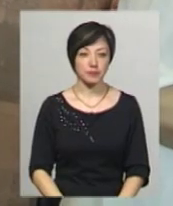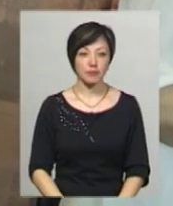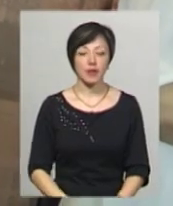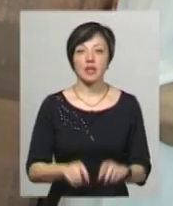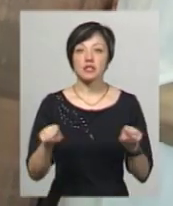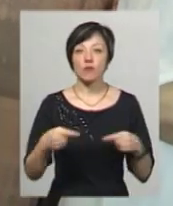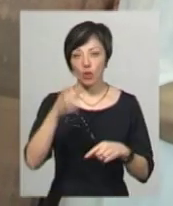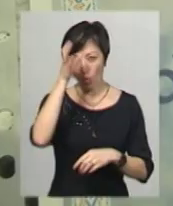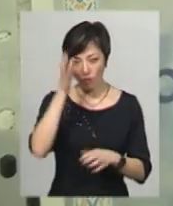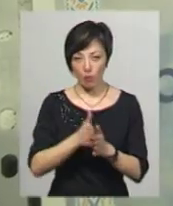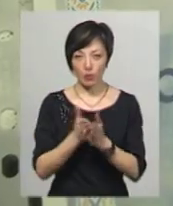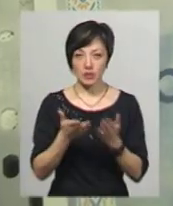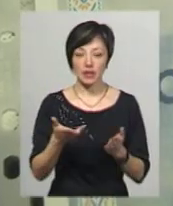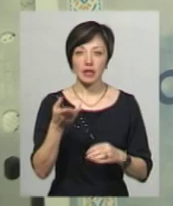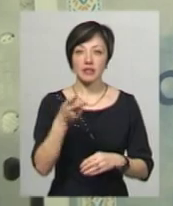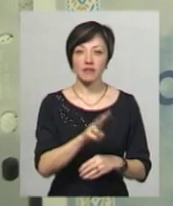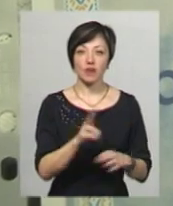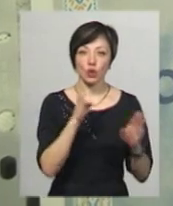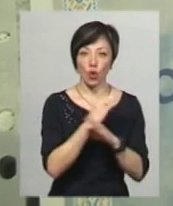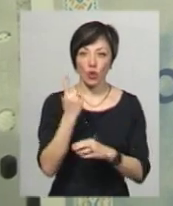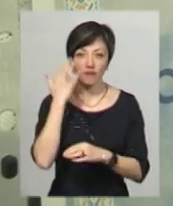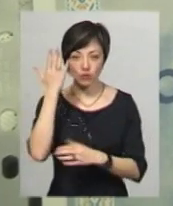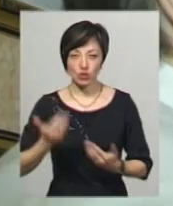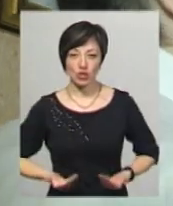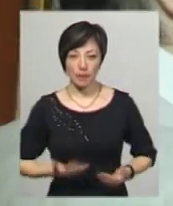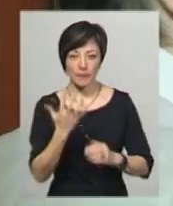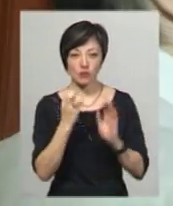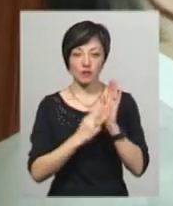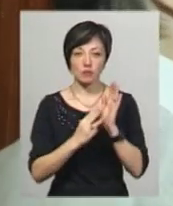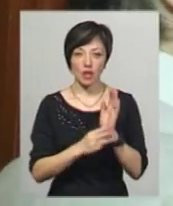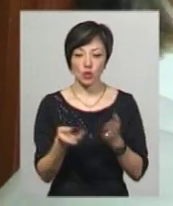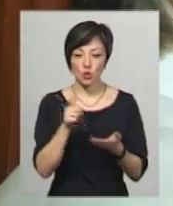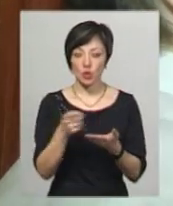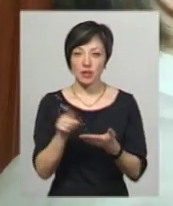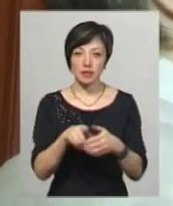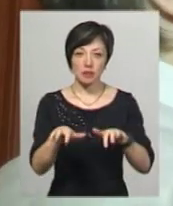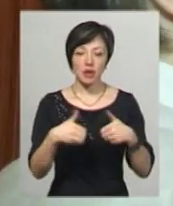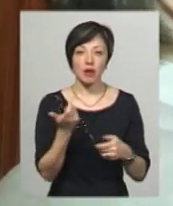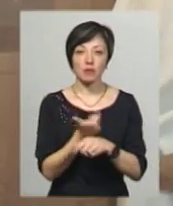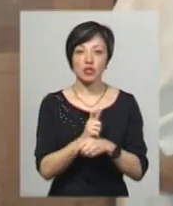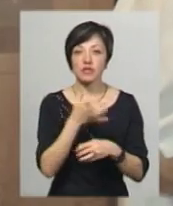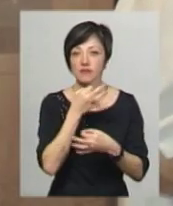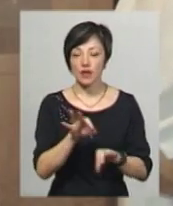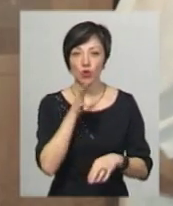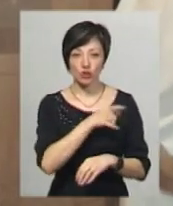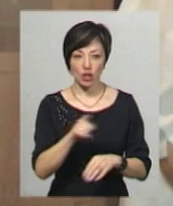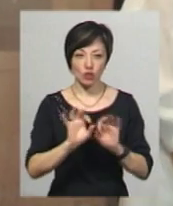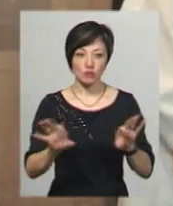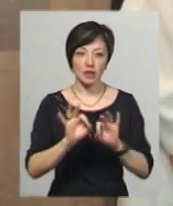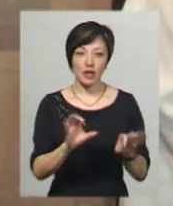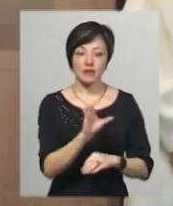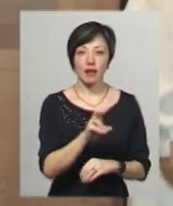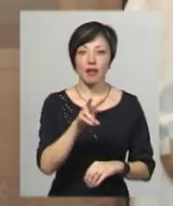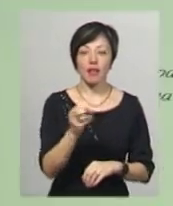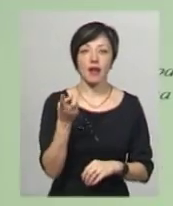Створення наукового посібника «Дві долі, одна філософія життя» на 580 сторінок забирає більшість вільного часу, розповідає Світлана Леля